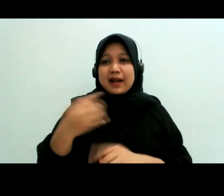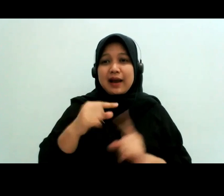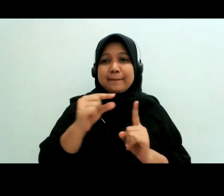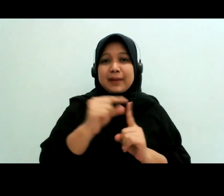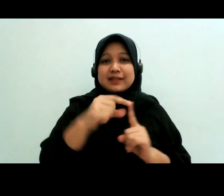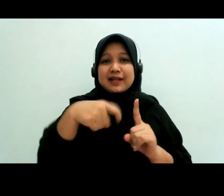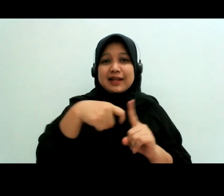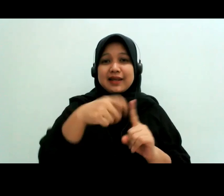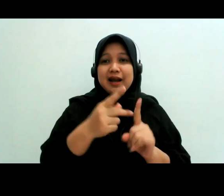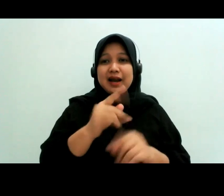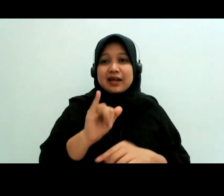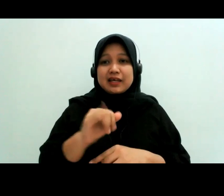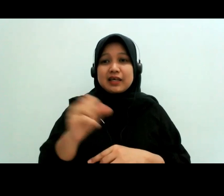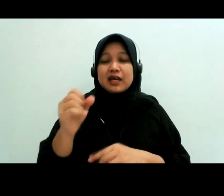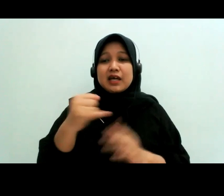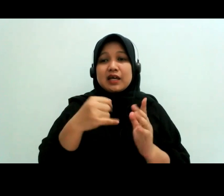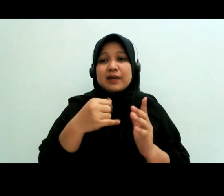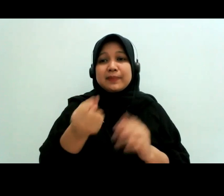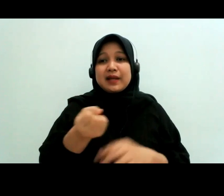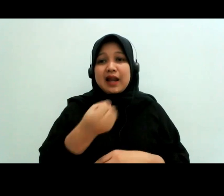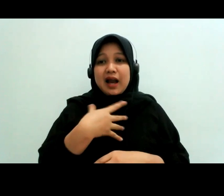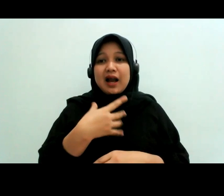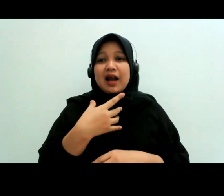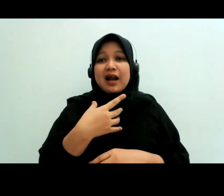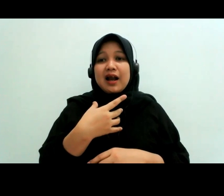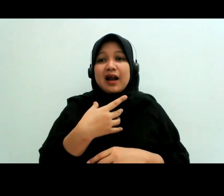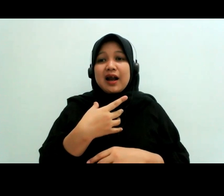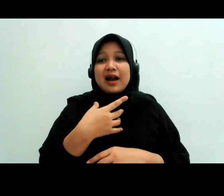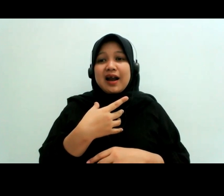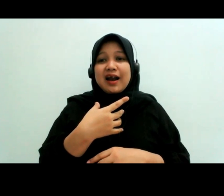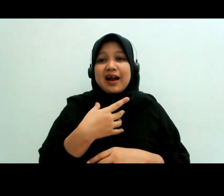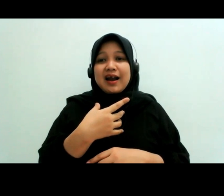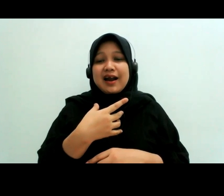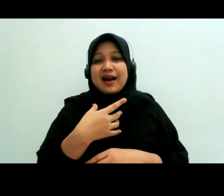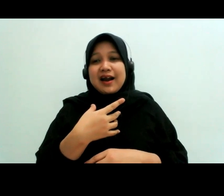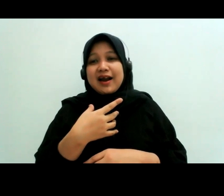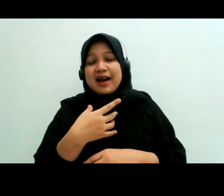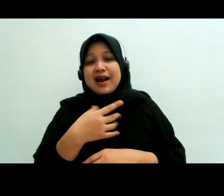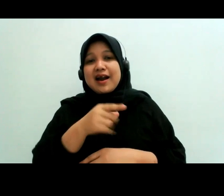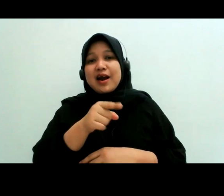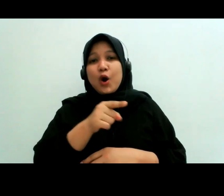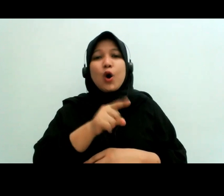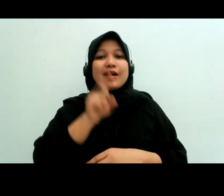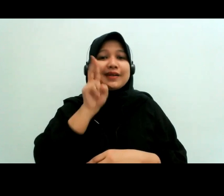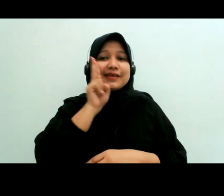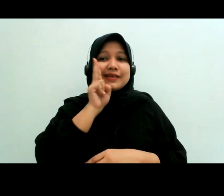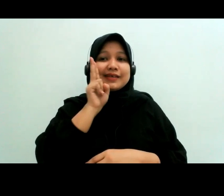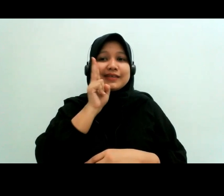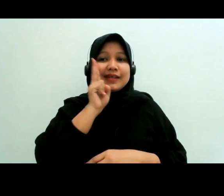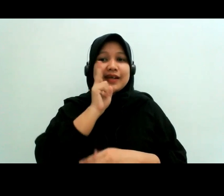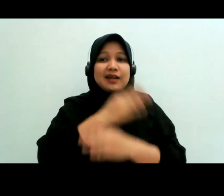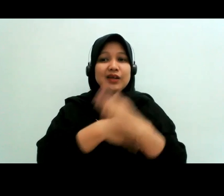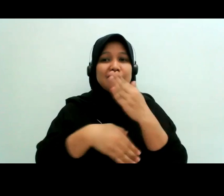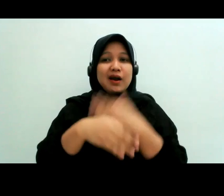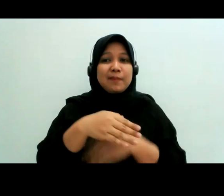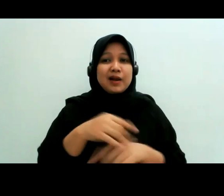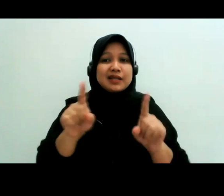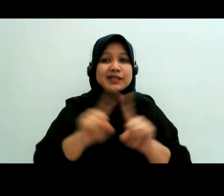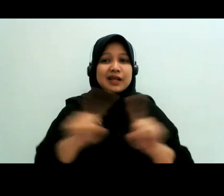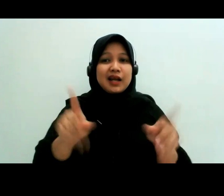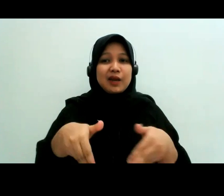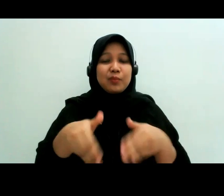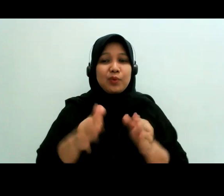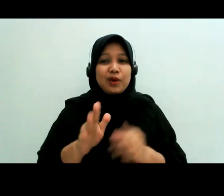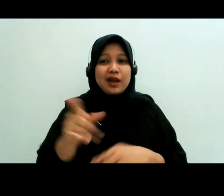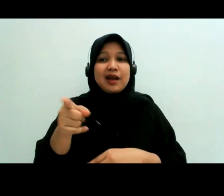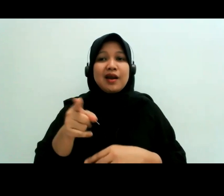menceraikan istri defable itu kegeruan itu Mbak Haji iya tapi ini lucu banget sih Mas Ajiwan ya